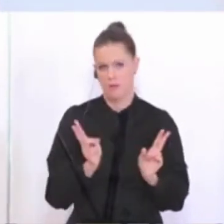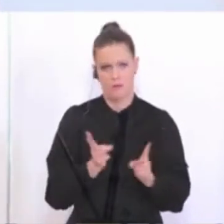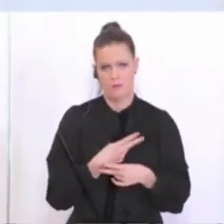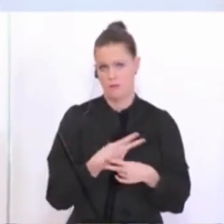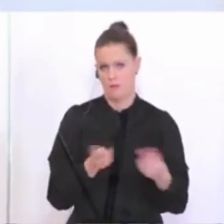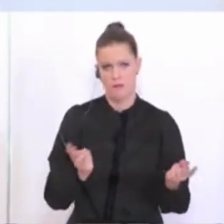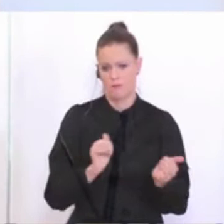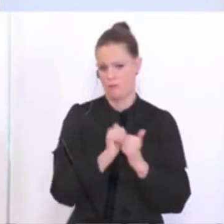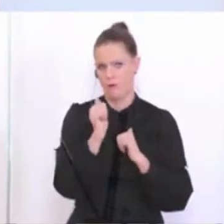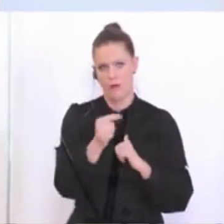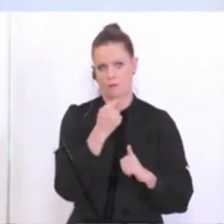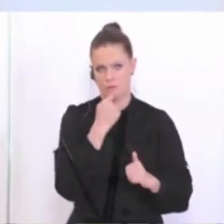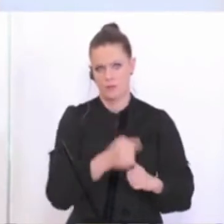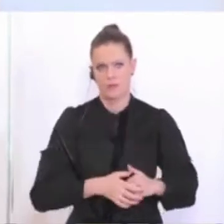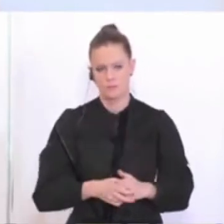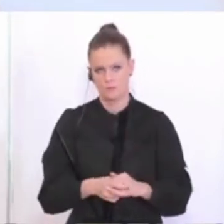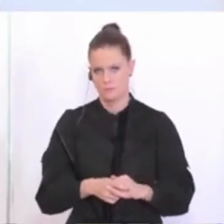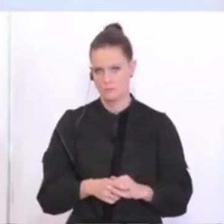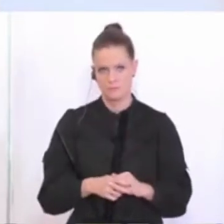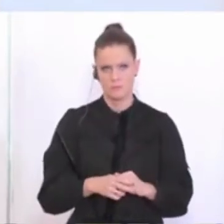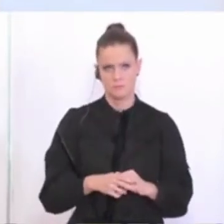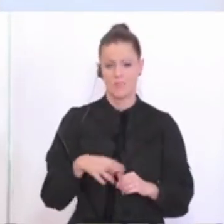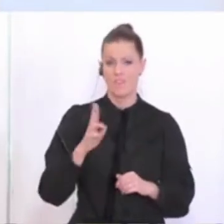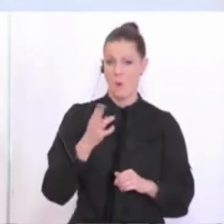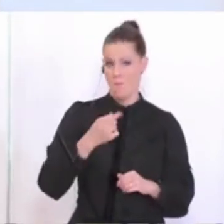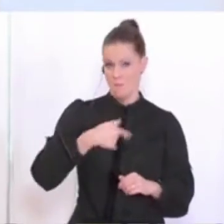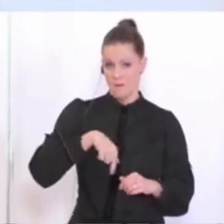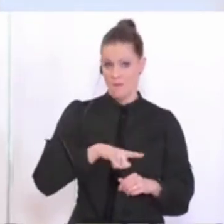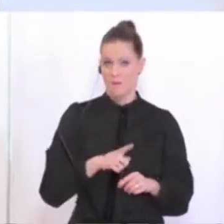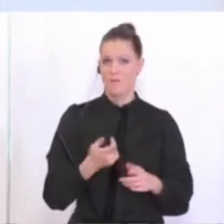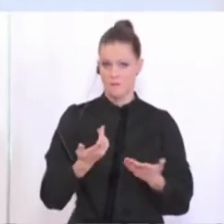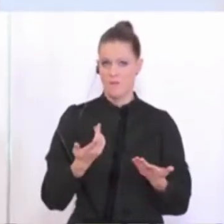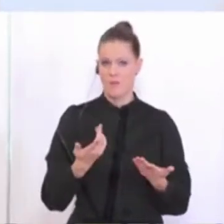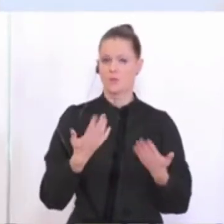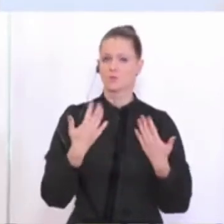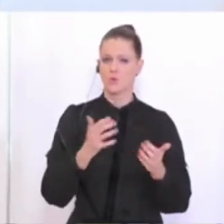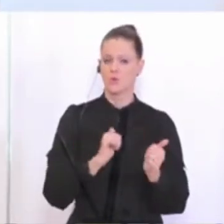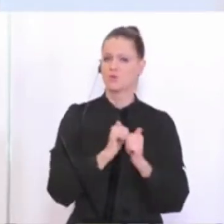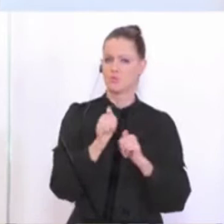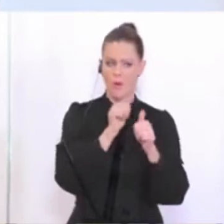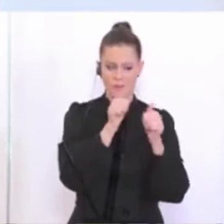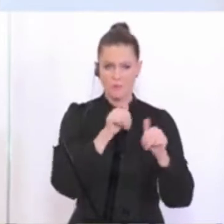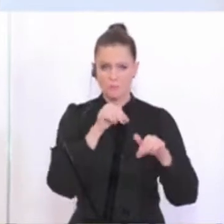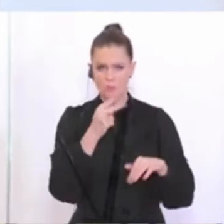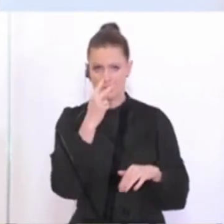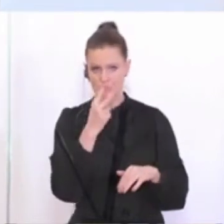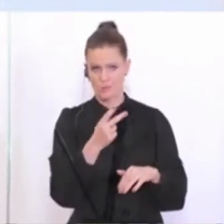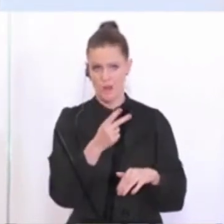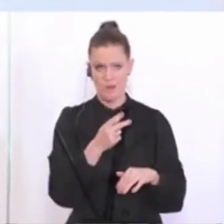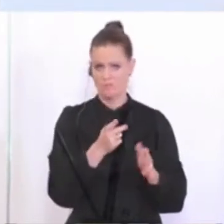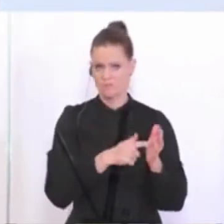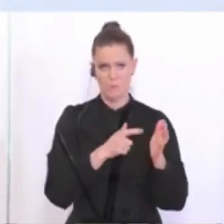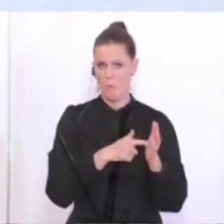prognostizieren, weil wir ja entlang dieser Sportarten sehen müssen, dass es hier immer wieder zu